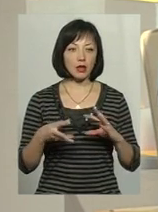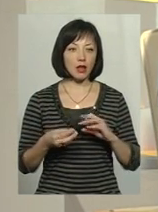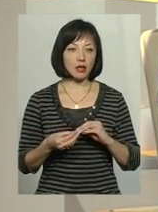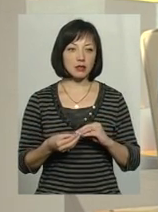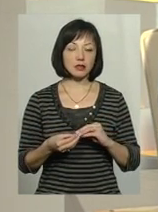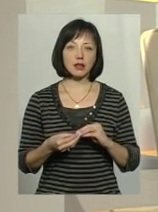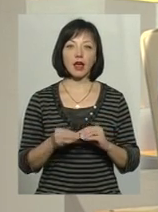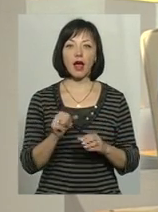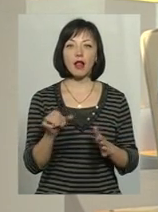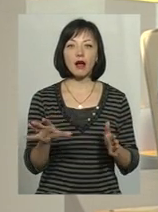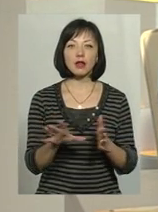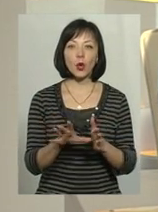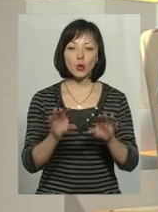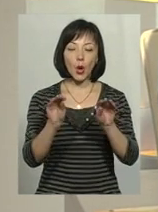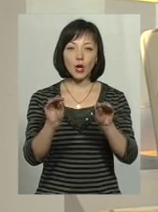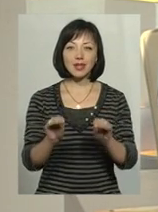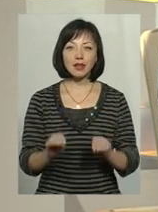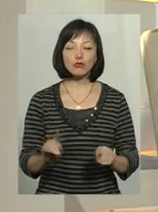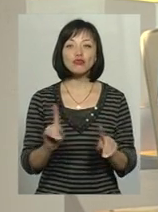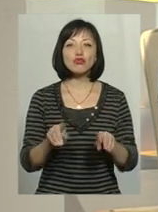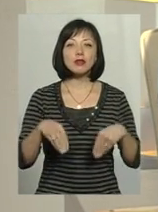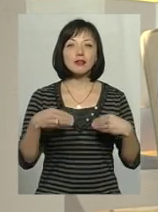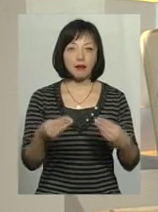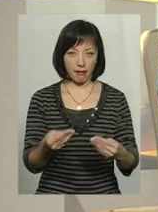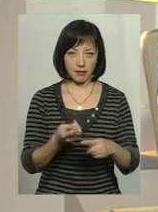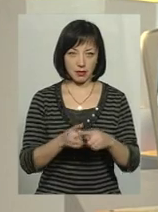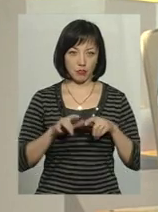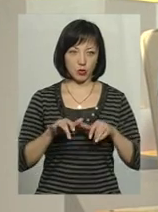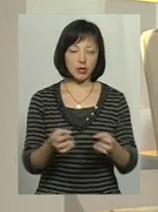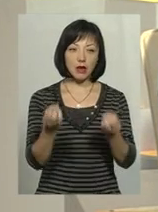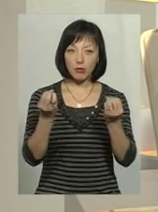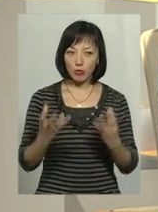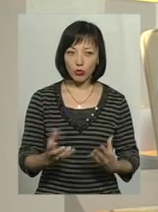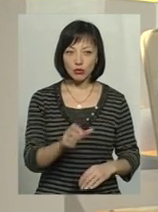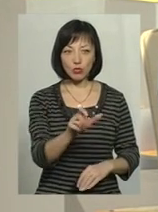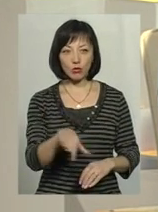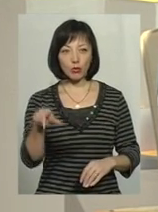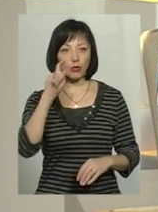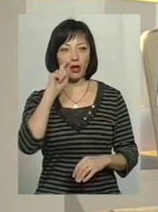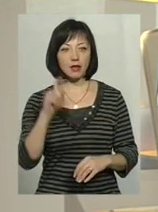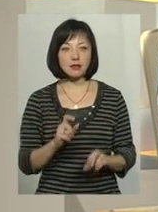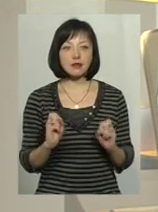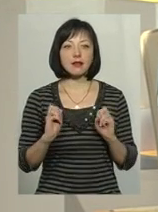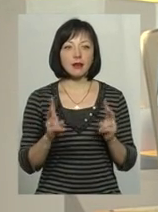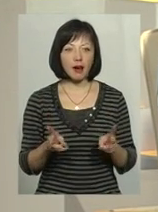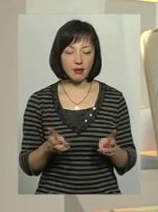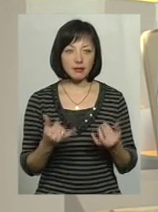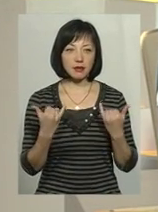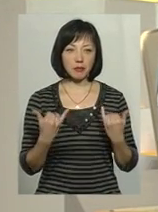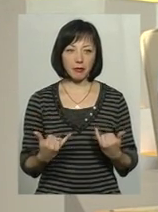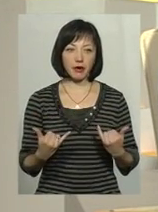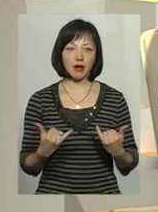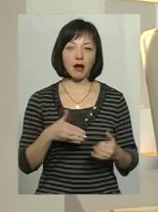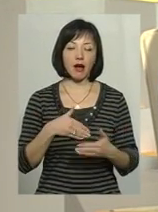електронного декларування. Що дав цей процес для просто українців? Яким чином тепер